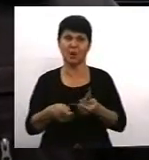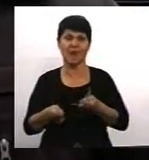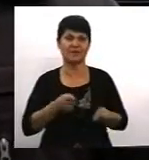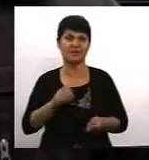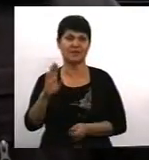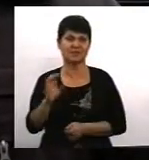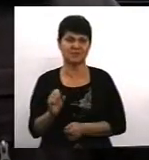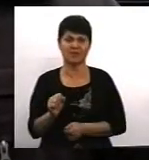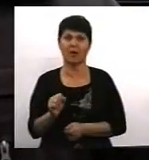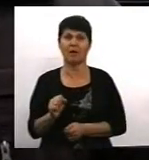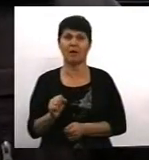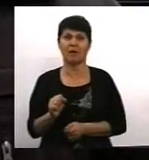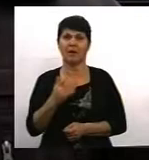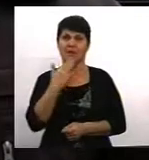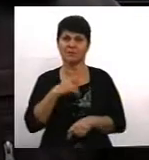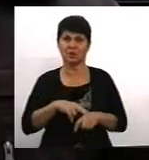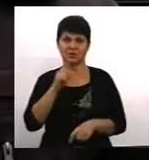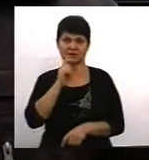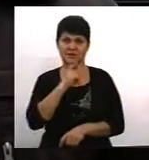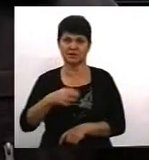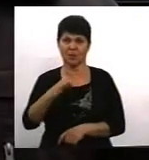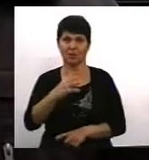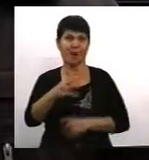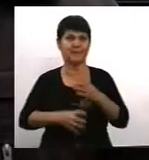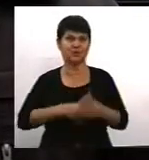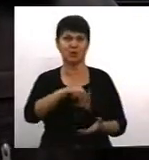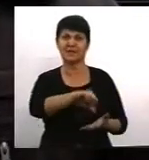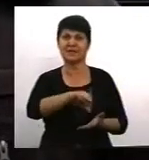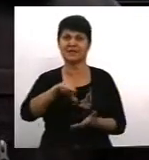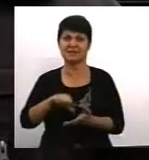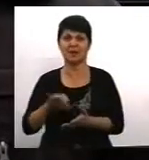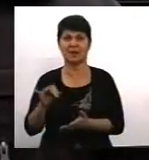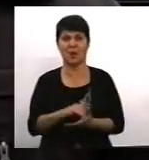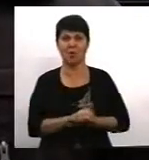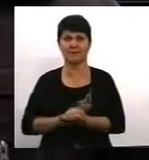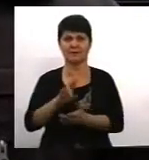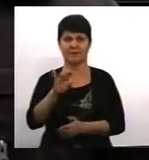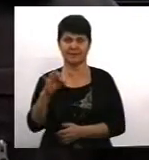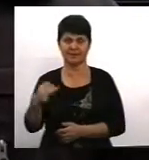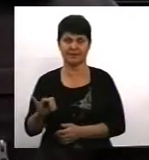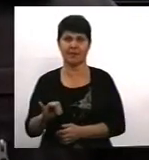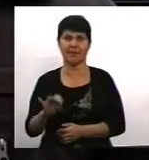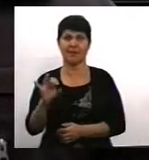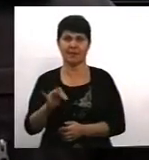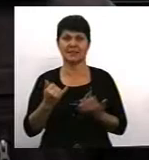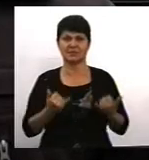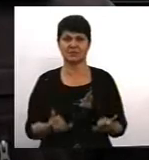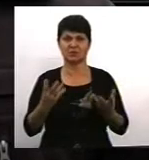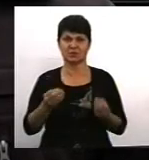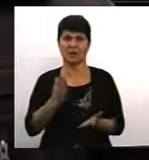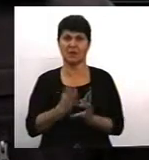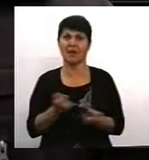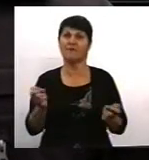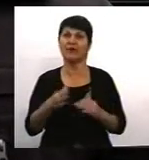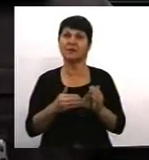як нацполіції у Вінницької області, так і міжнародних представників та організацій. І на сьогоднішній день вони є фахівцями,